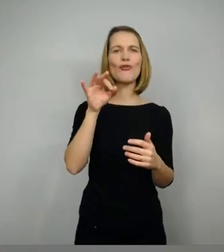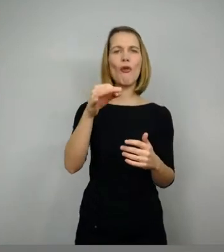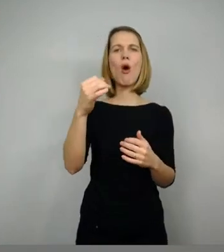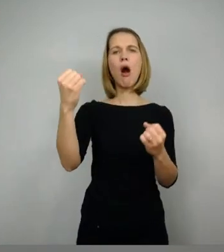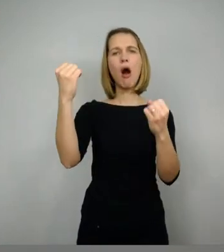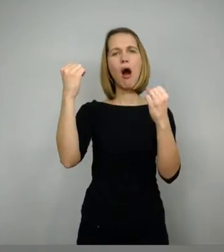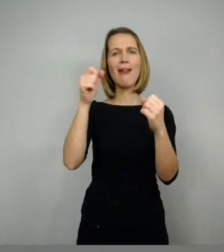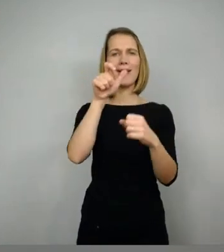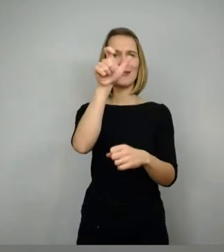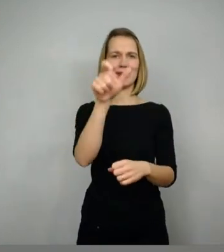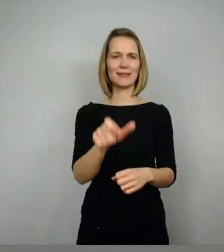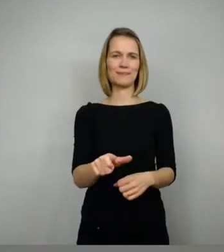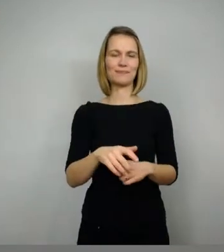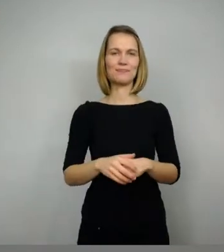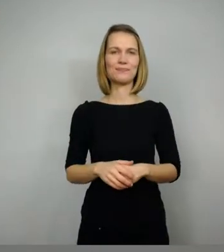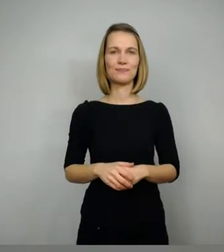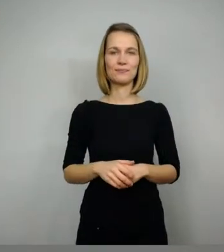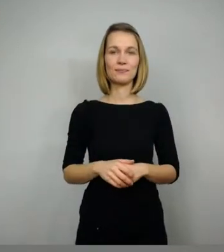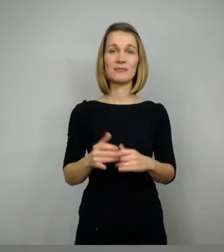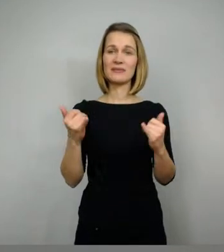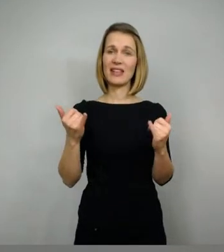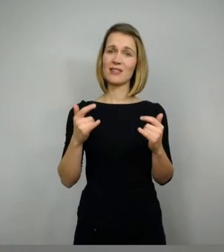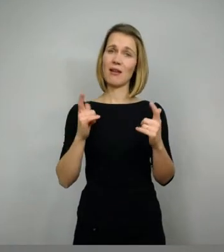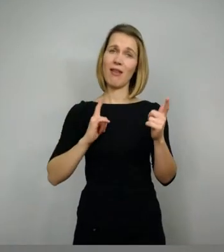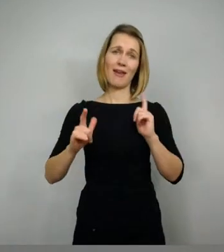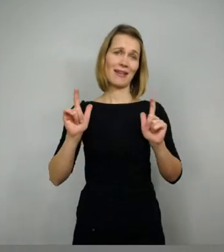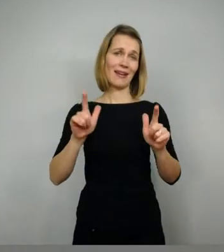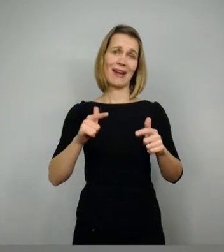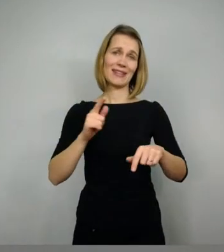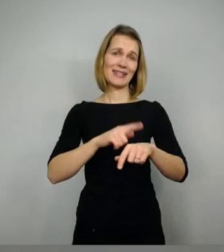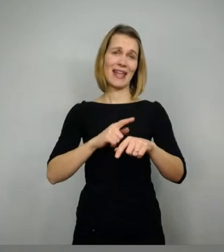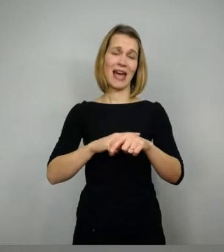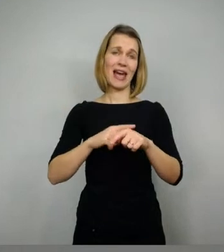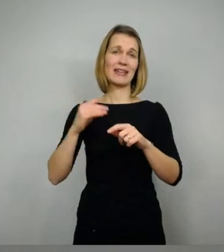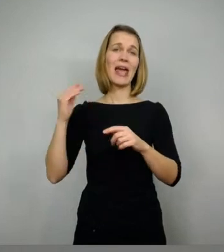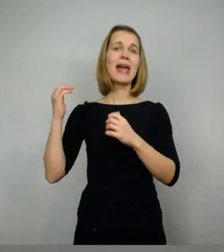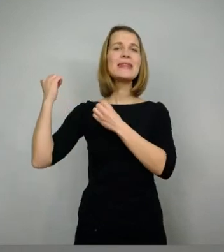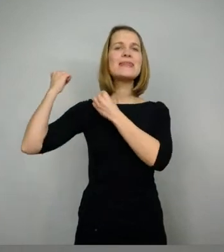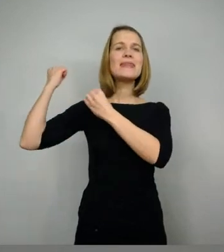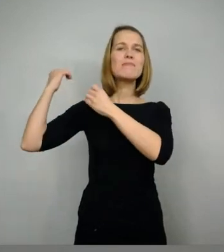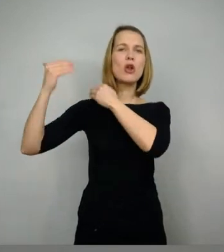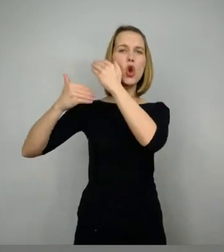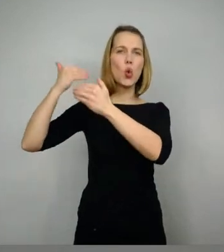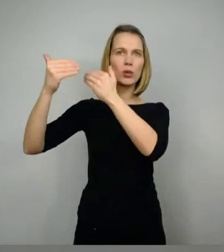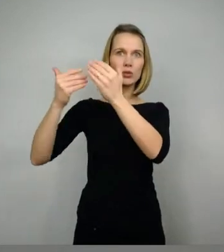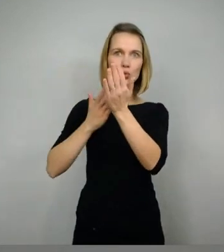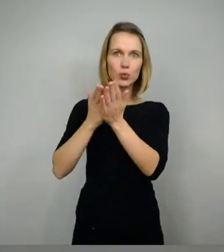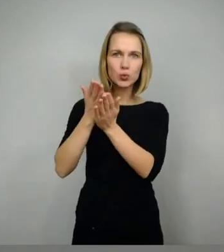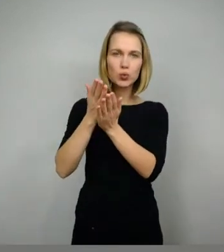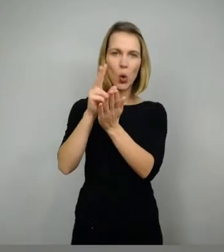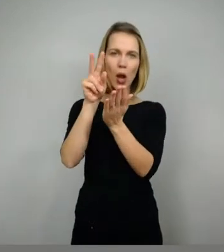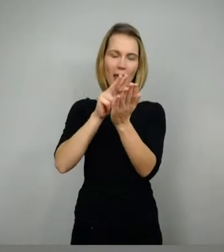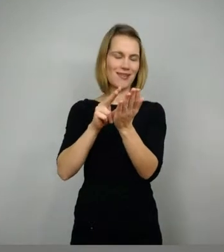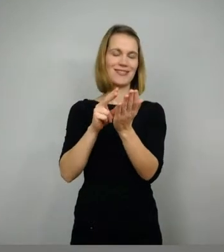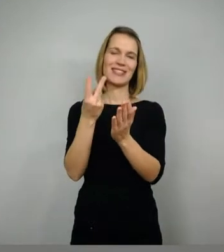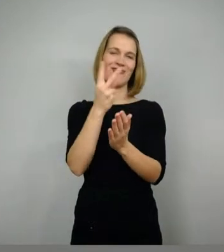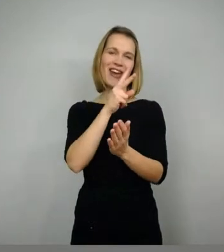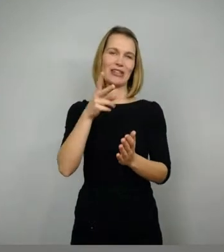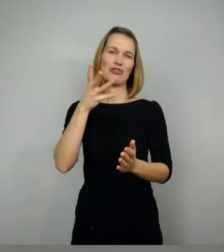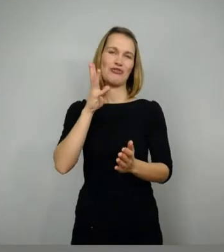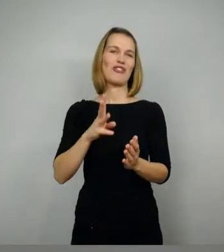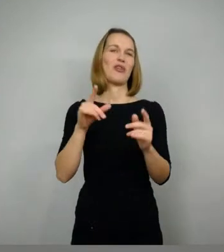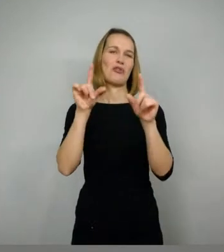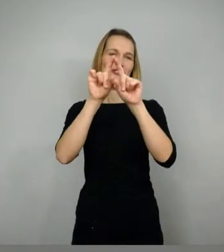Wir haben jetzt eben nicht die Zeit, das Ganze in die Belumni zu lesen. Wie gesagt, 2400 Strophen, mehr das sogar. Aber ich habe eben, wie schon